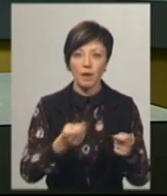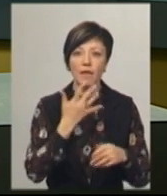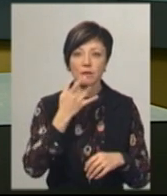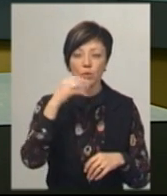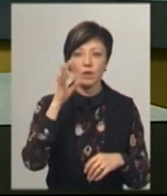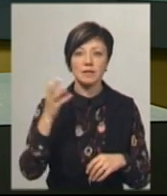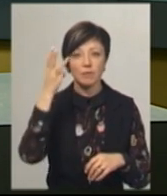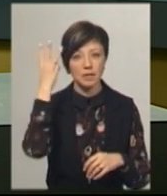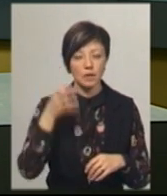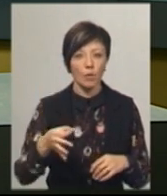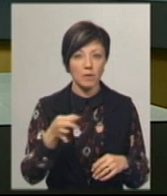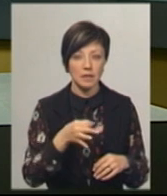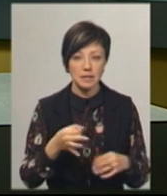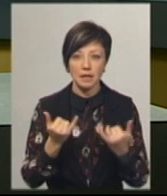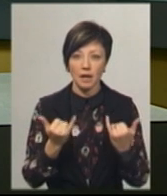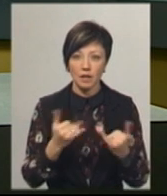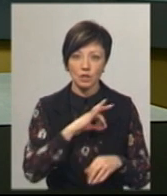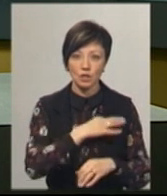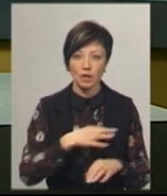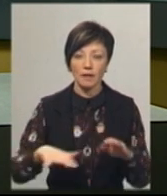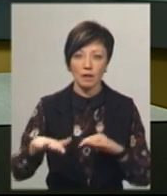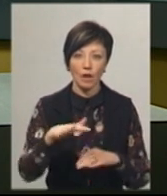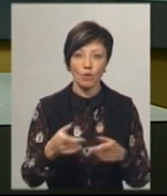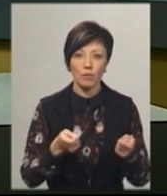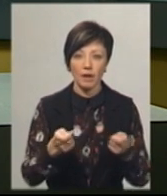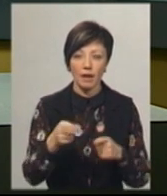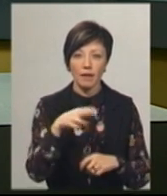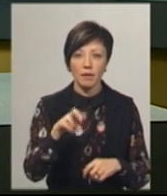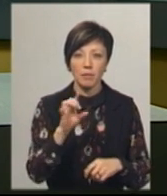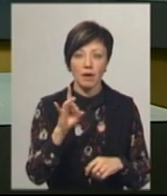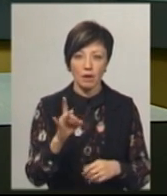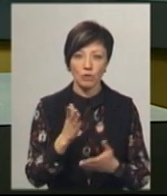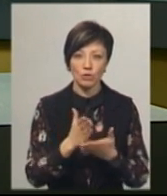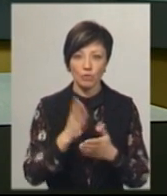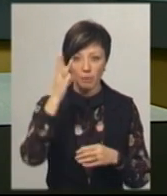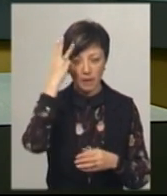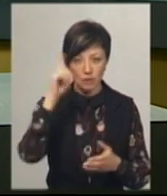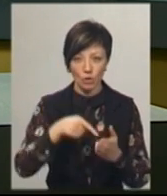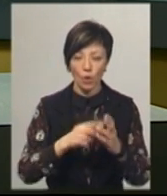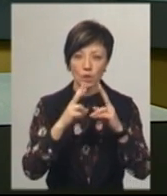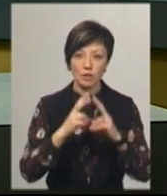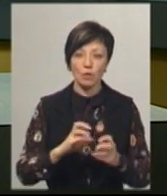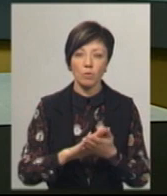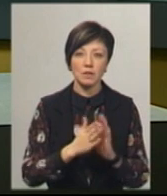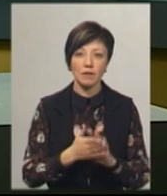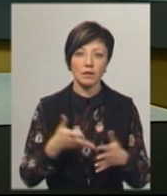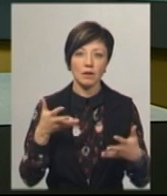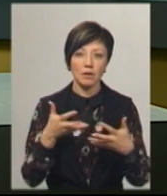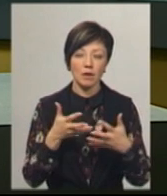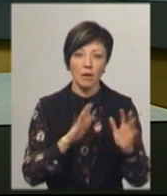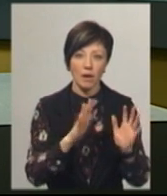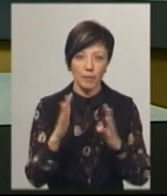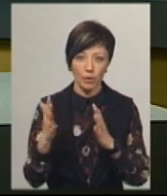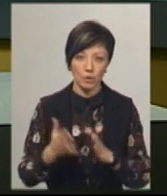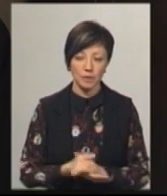Нацполіції у Хмельницькій області. Наразі слідчі Територіального управління ДБР, розташованого у Хмельницькому, розслідують обставини дорожньої транспортної